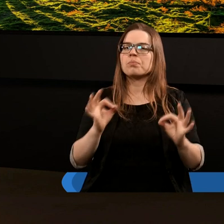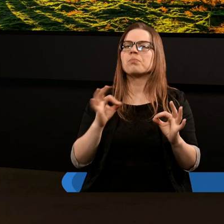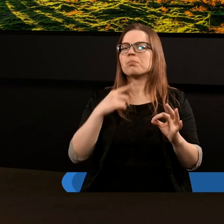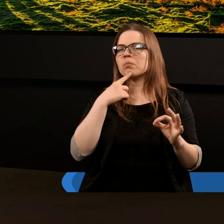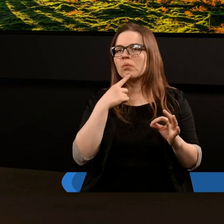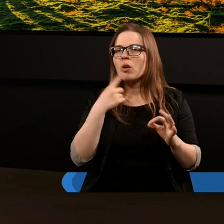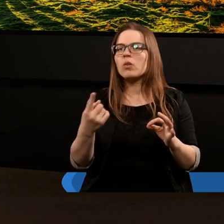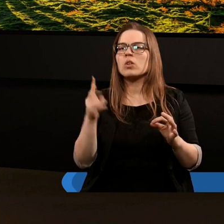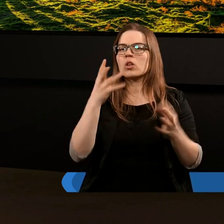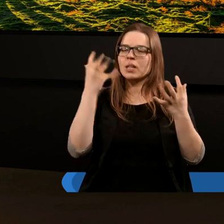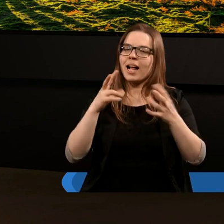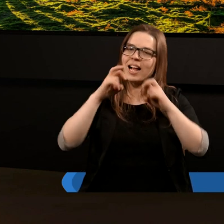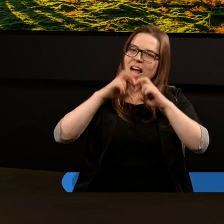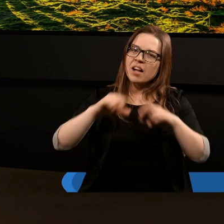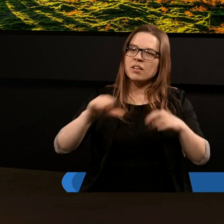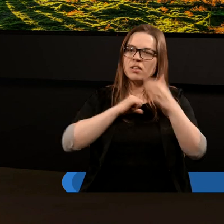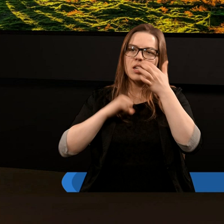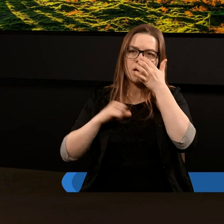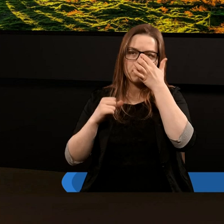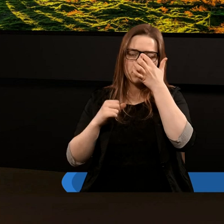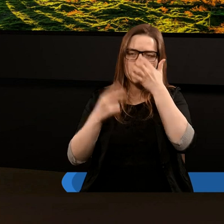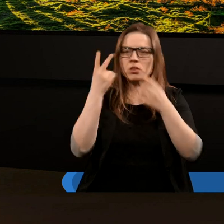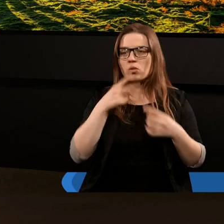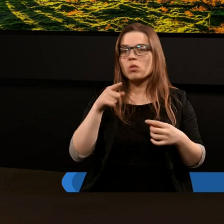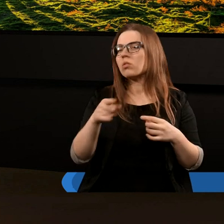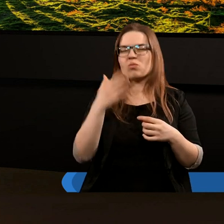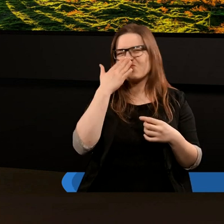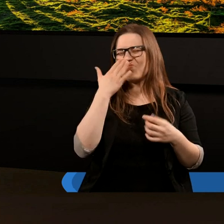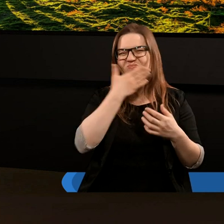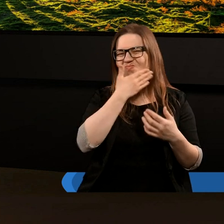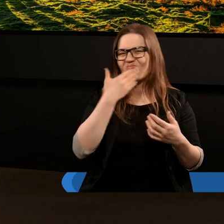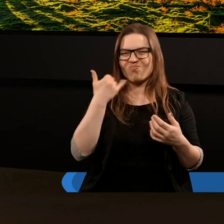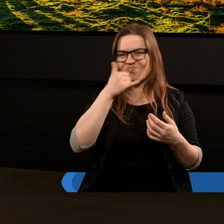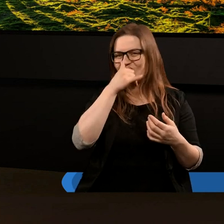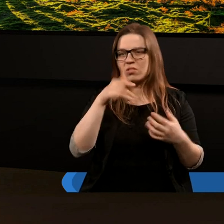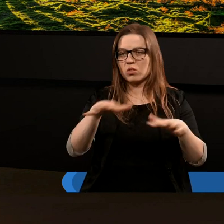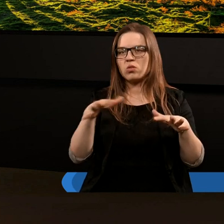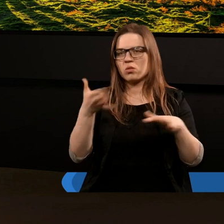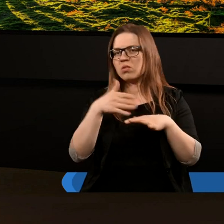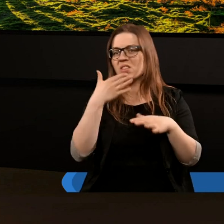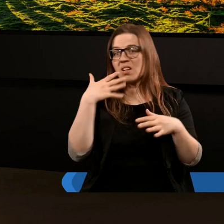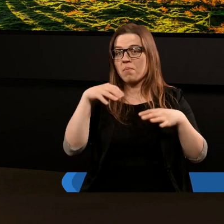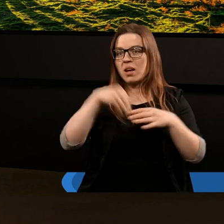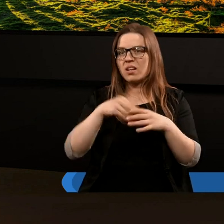powiedzieć, że jeżeli ktoś chciałby sam szukać informacji odnośnie tego okresu, to raczej nie znajdzie ich zbyt dużo w XII rozdziale Księgi Objawienia, prawda?